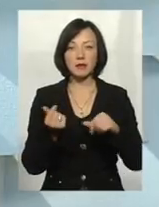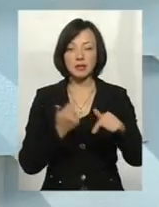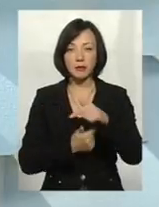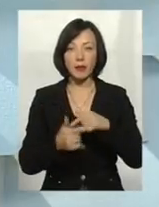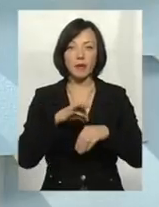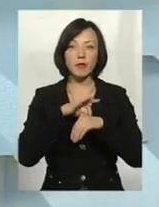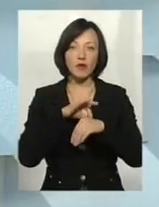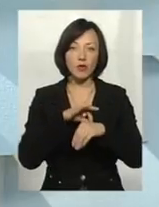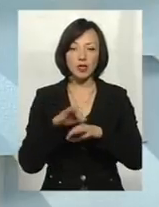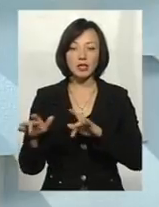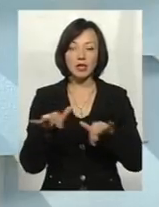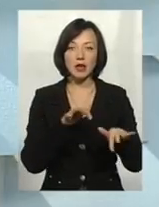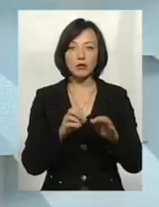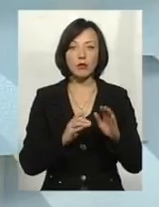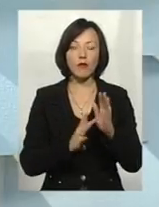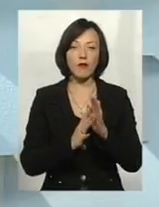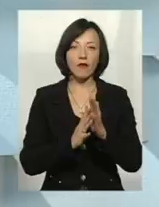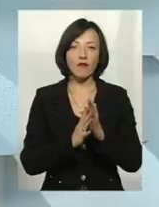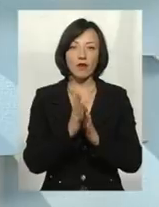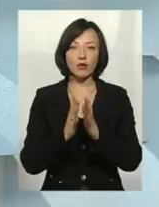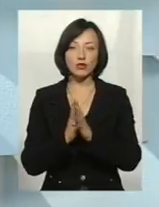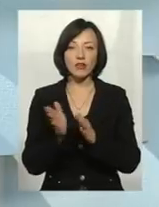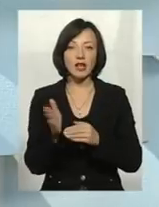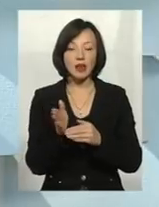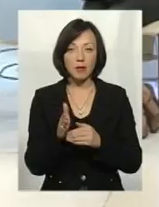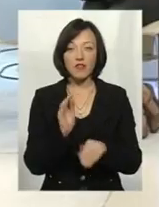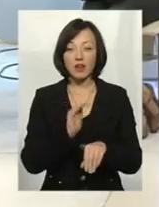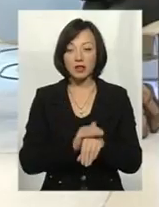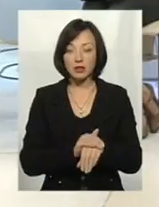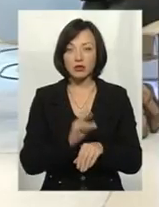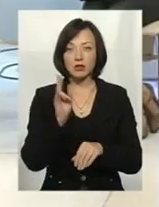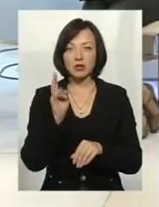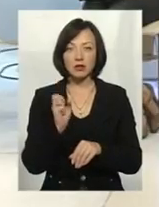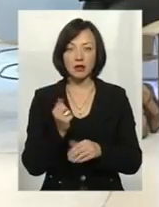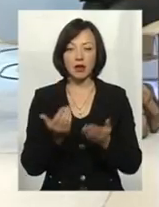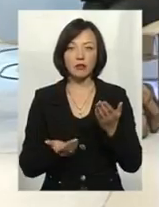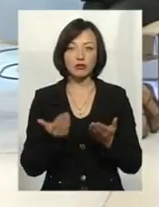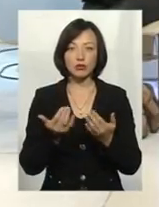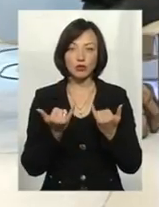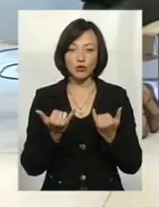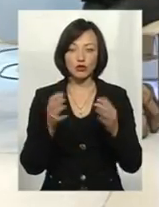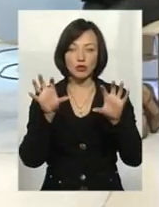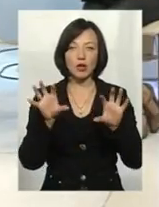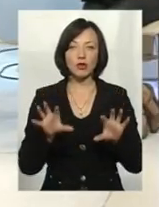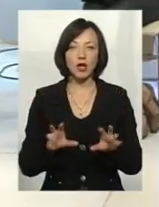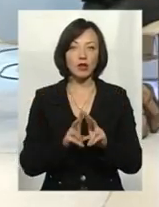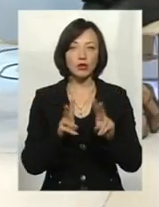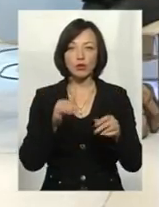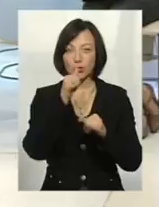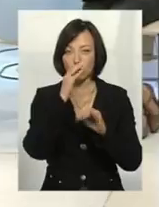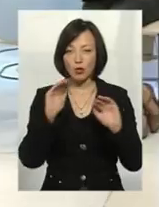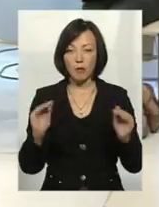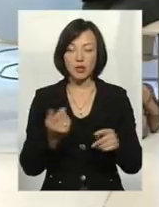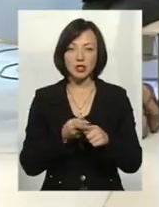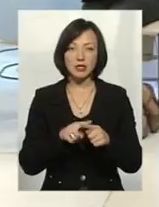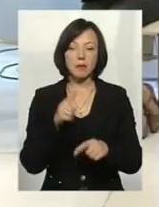проводити певну діяльність по вирощуванні, наприклад, риби. Тобто, фактично, якщо взяти по сьогоднішньому законодавству, ніхто не може обмежити це